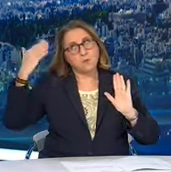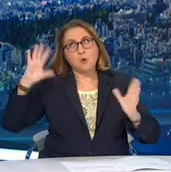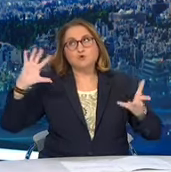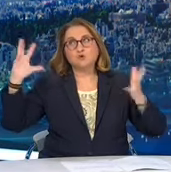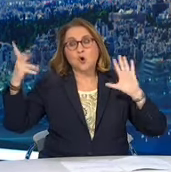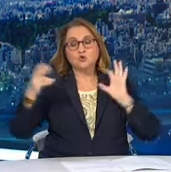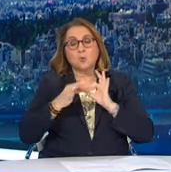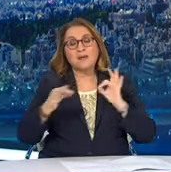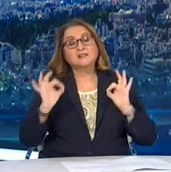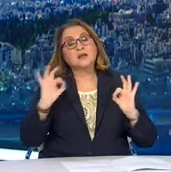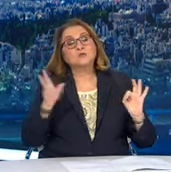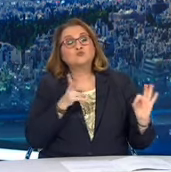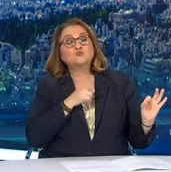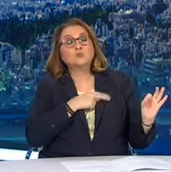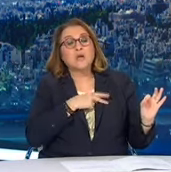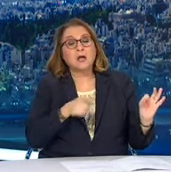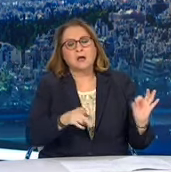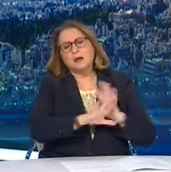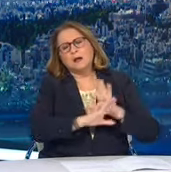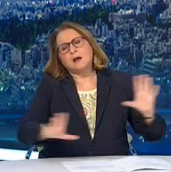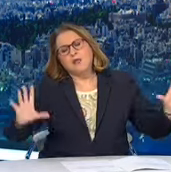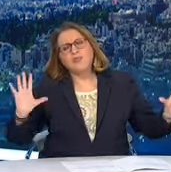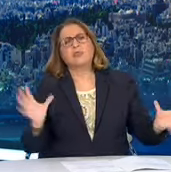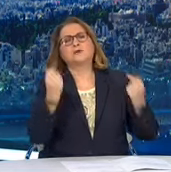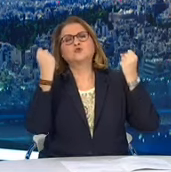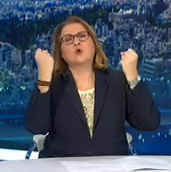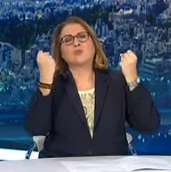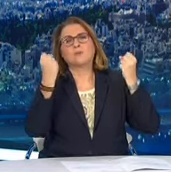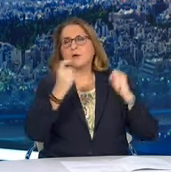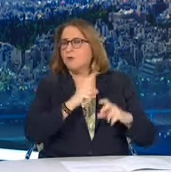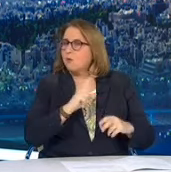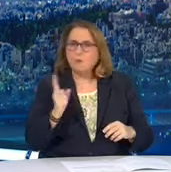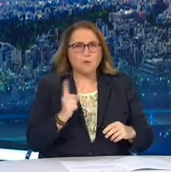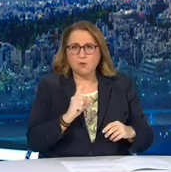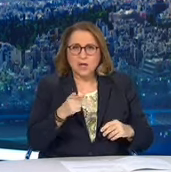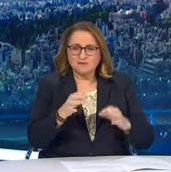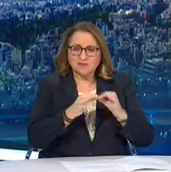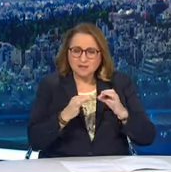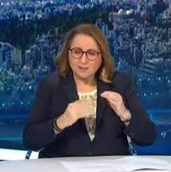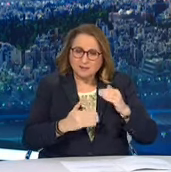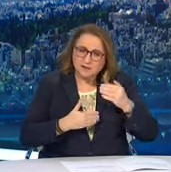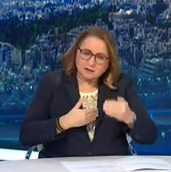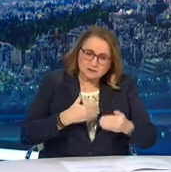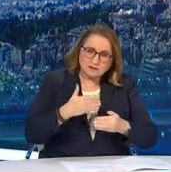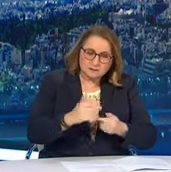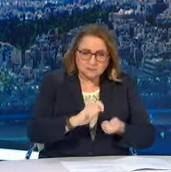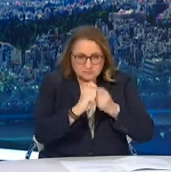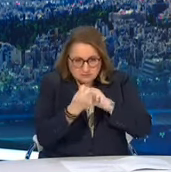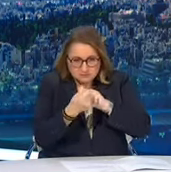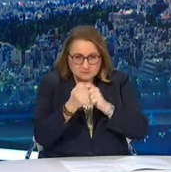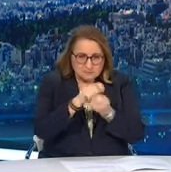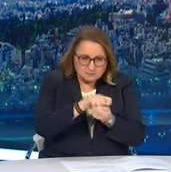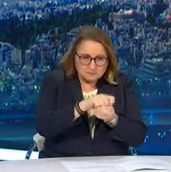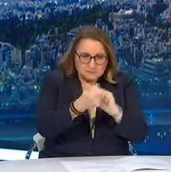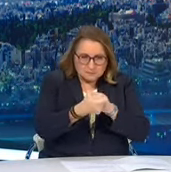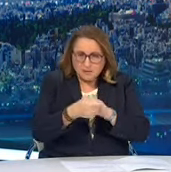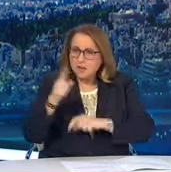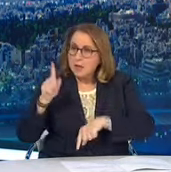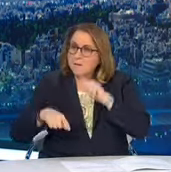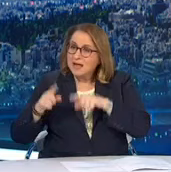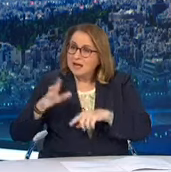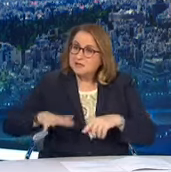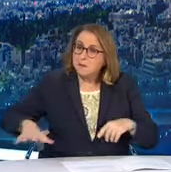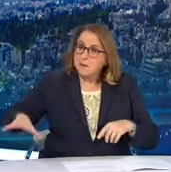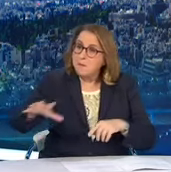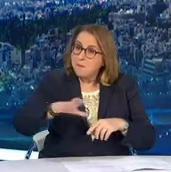σε κάποιες περιοχές. Είναι μέτρα που τα αξιολογούμε και συνέχεια. Είναι μέτρα που τα κρίνουμε και από την αποτελεσματικότητά τους. Σε κάποιες περιοχές βλέπετε δουλεύουν πιο εύκολα.